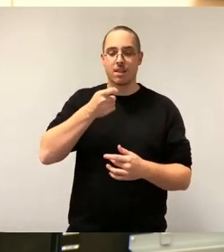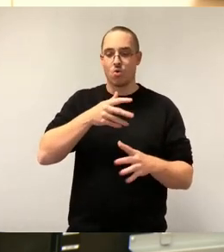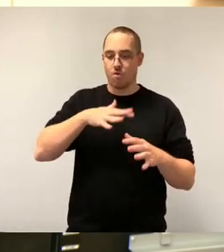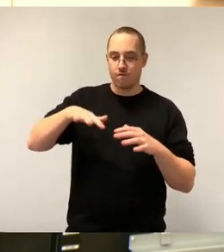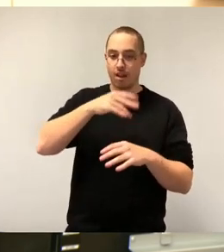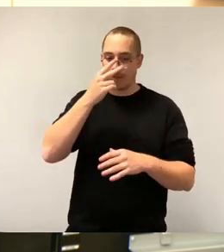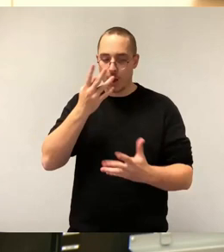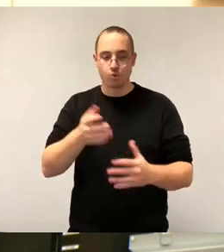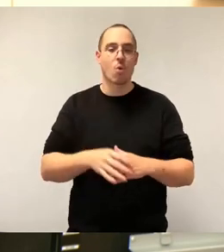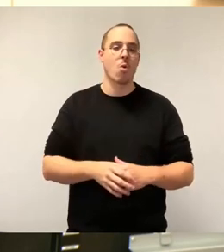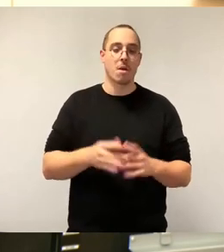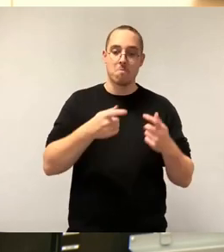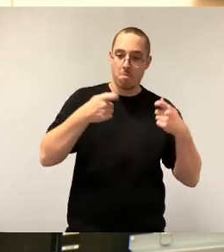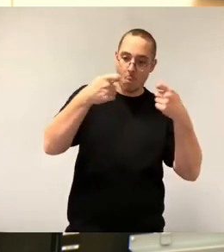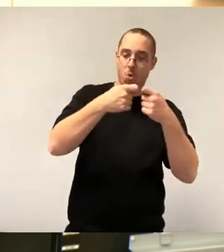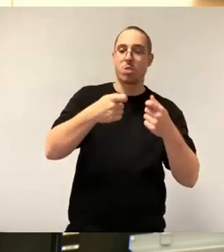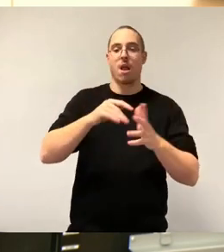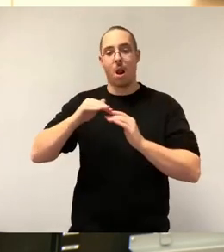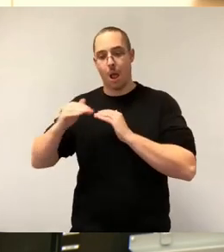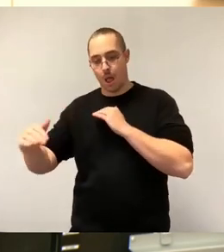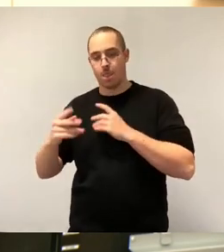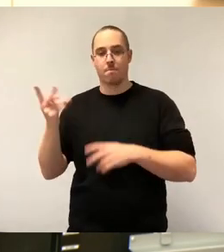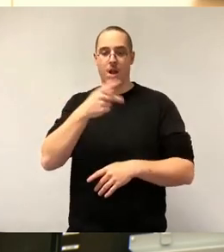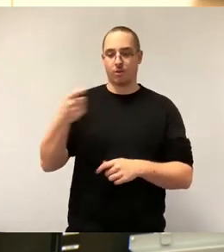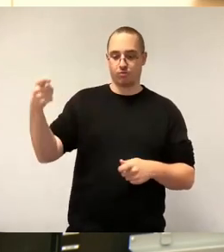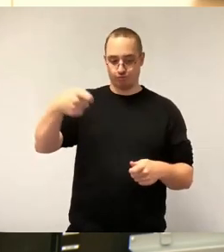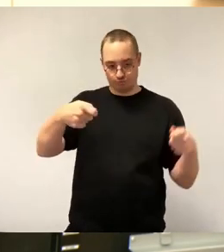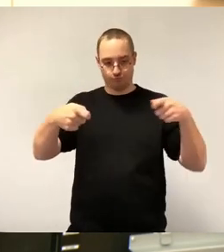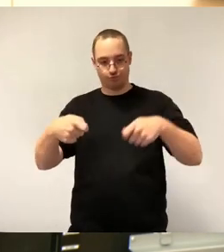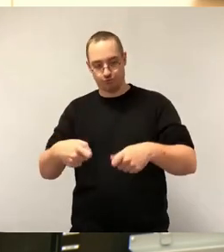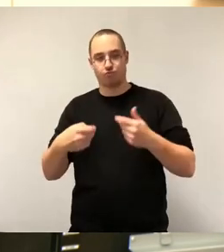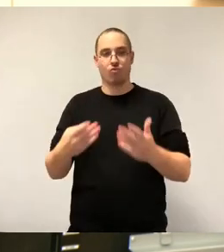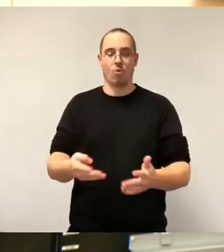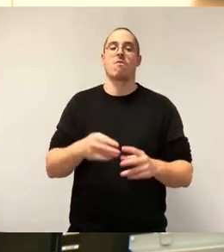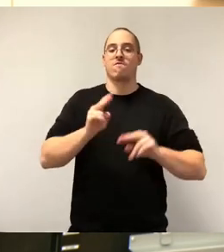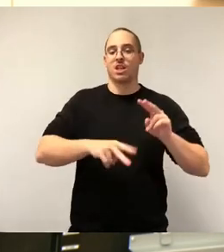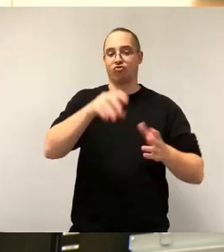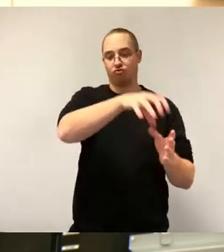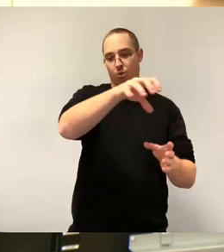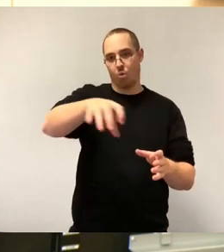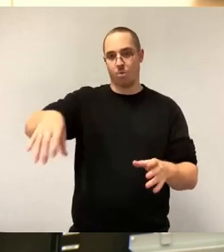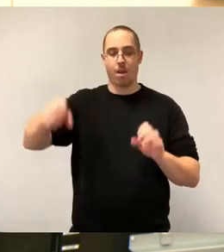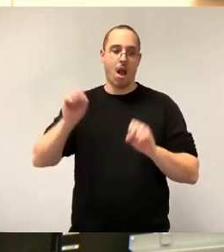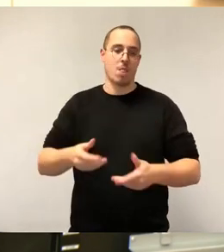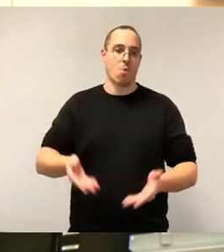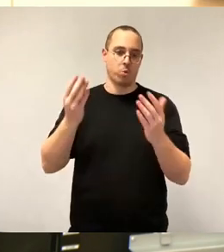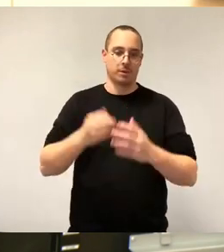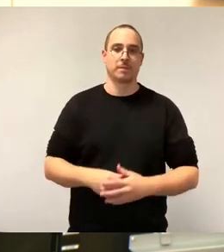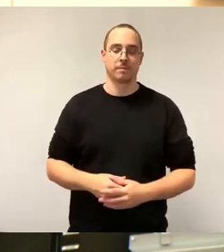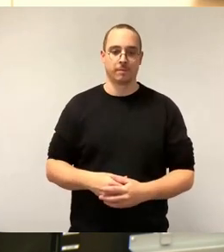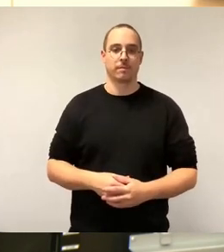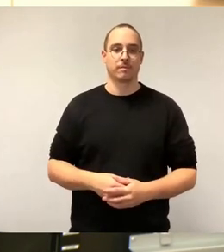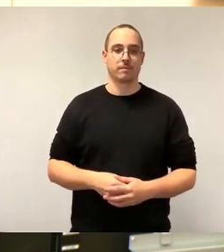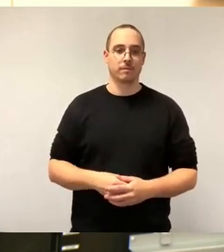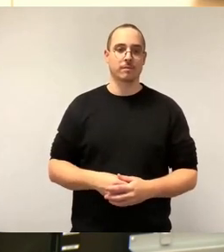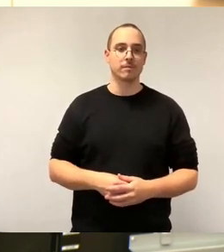eine Neubewertung des möglichen Neubaubeginns an verschiedenen Standorten vornehmen. Der Haushalt Rest von 7 Millionen Euro nach dem